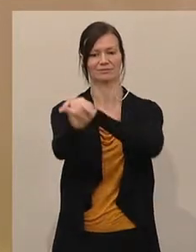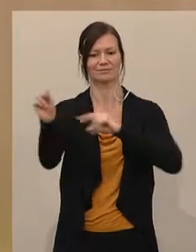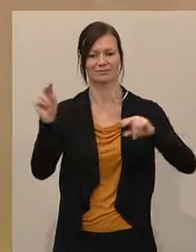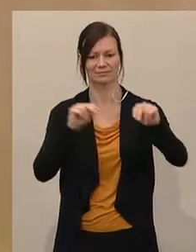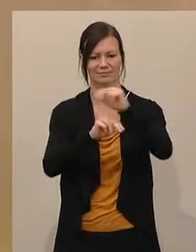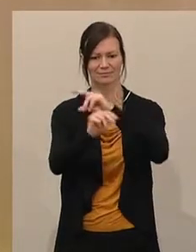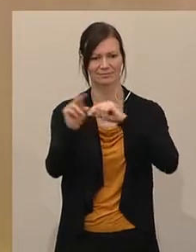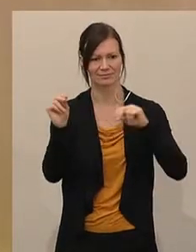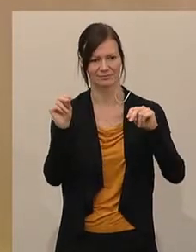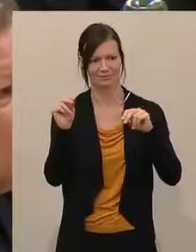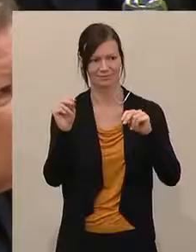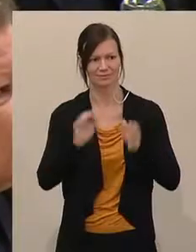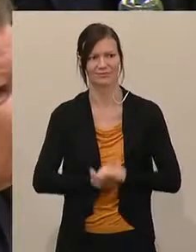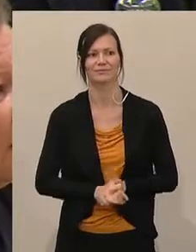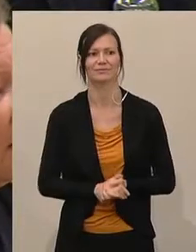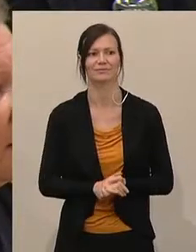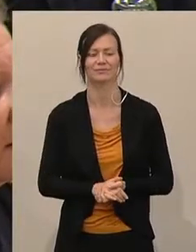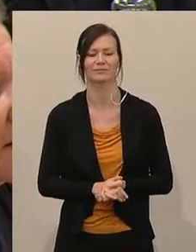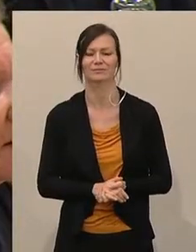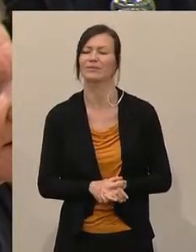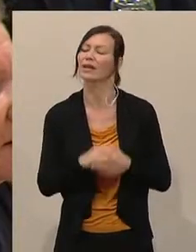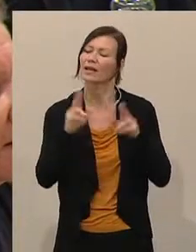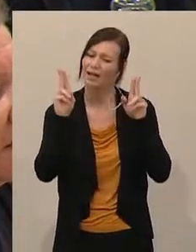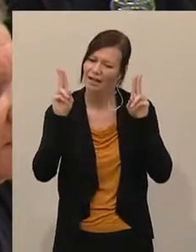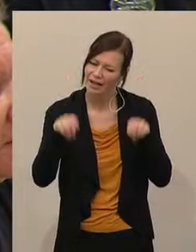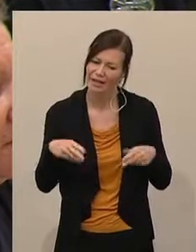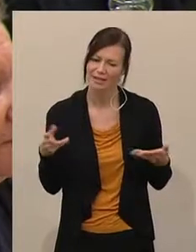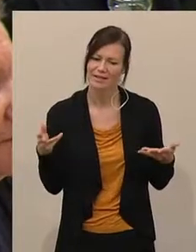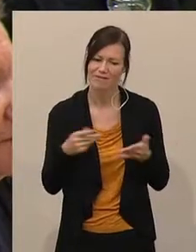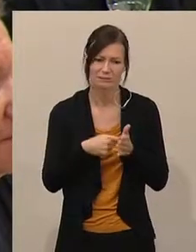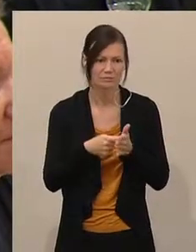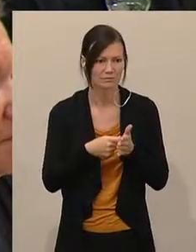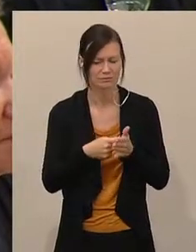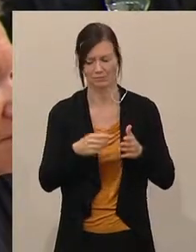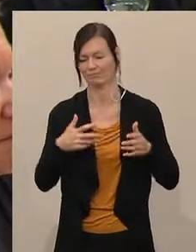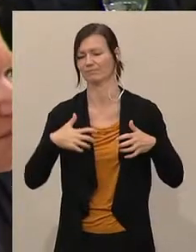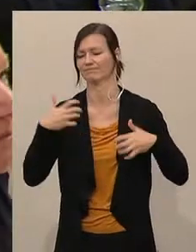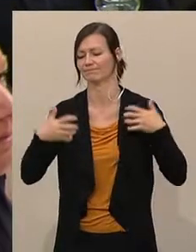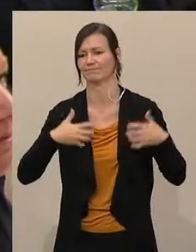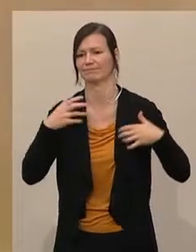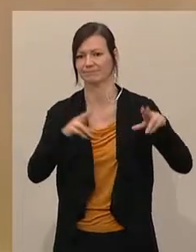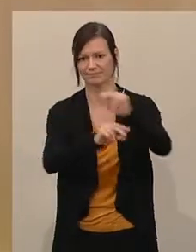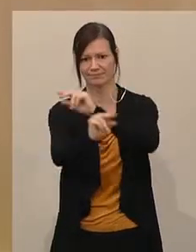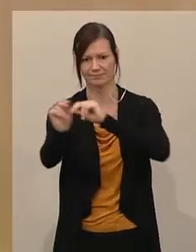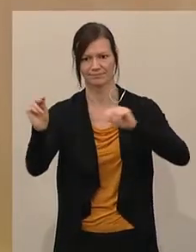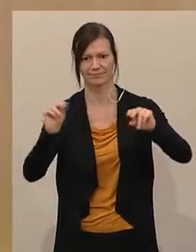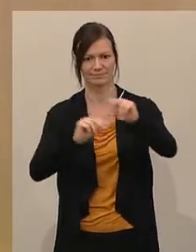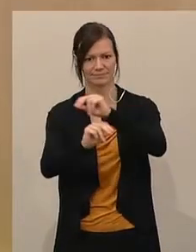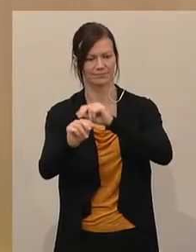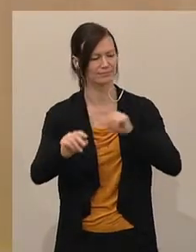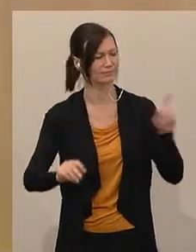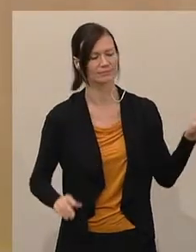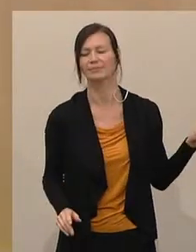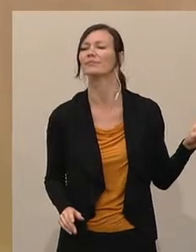Richtig ist viel mehr. Richtig ist... Darf ich jetzt... Meine